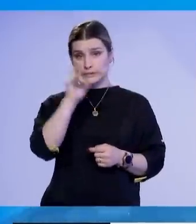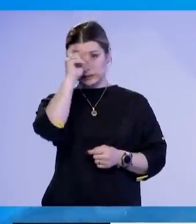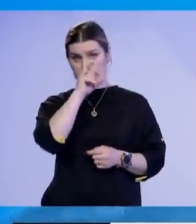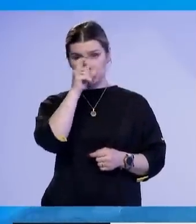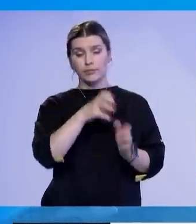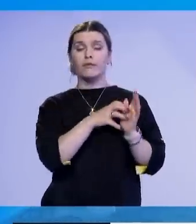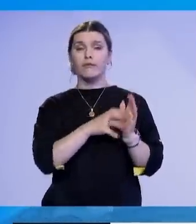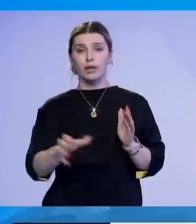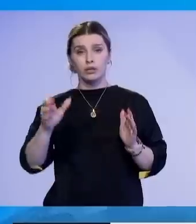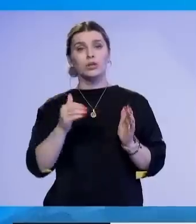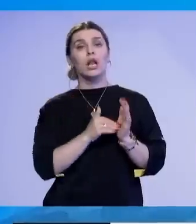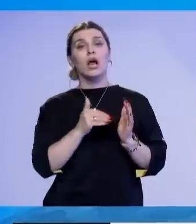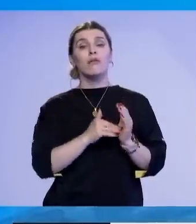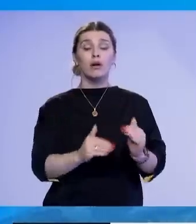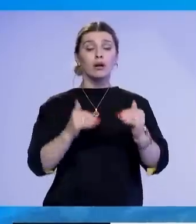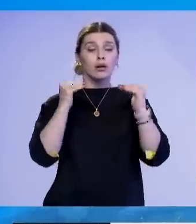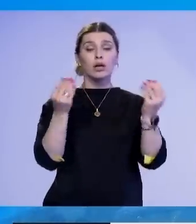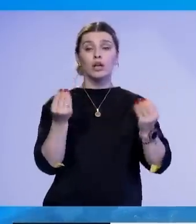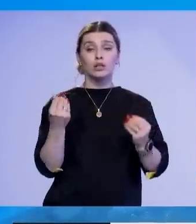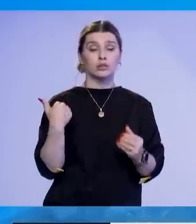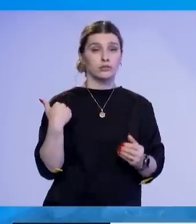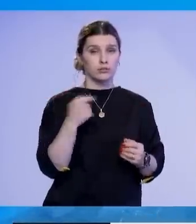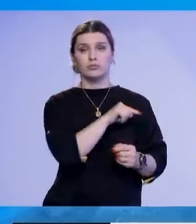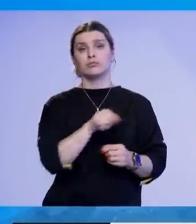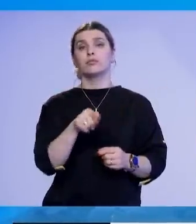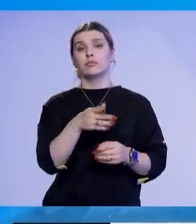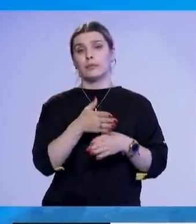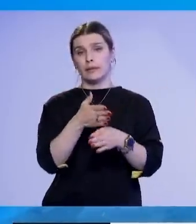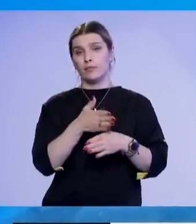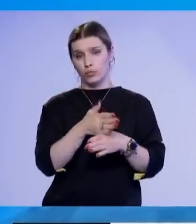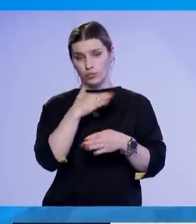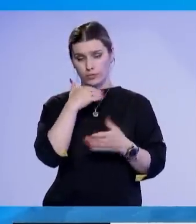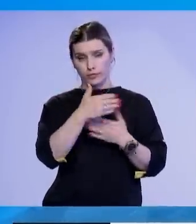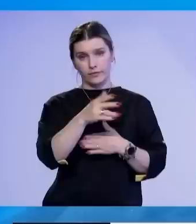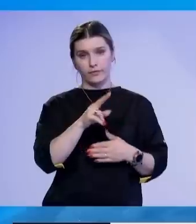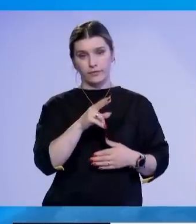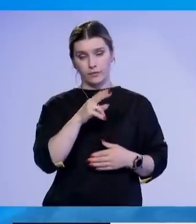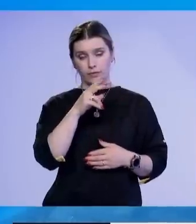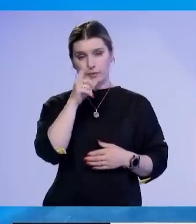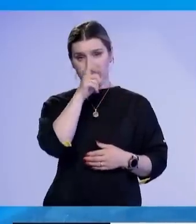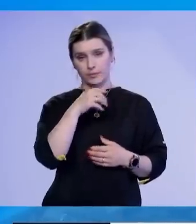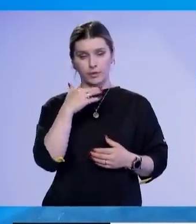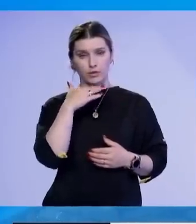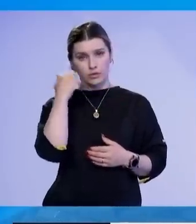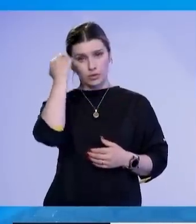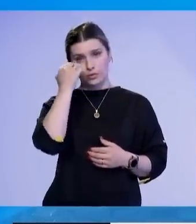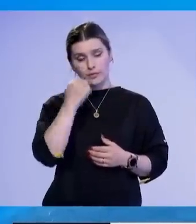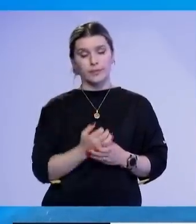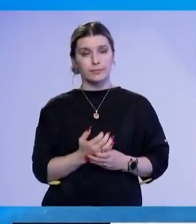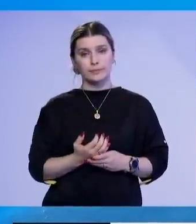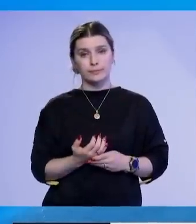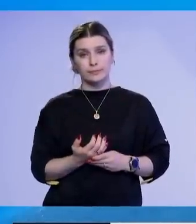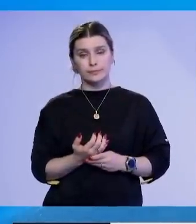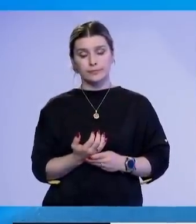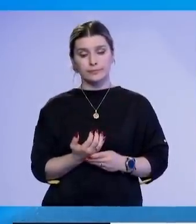vazhdoj të mbetit në nivelin më të lartë përshka këtë tensioneve në veri të Kosovës. Në Beograd është